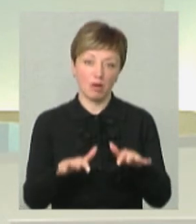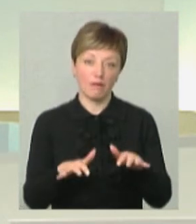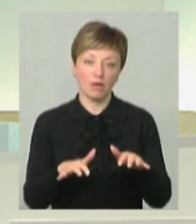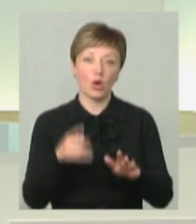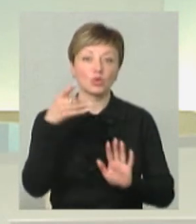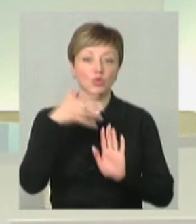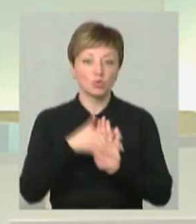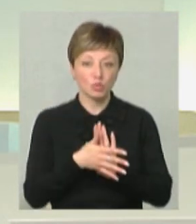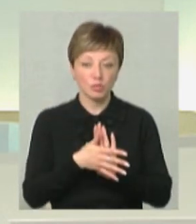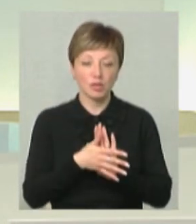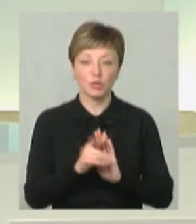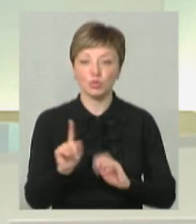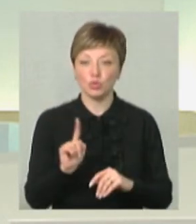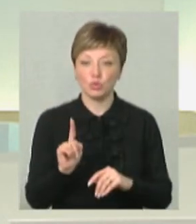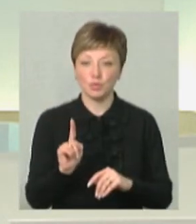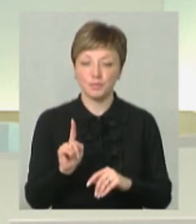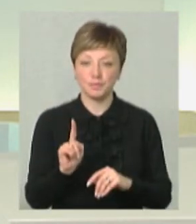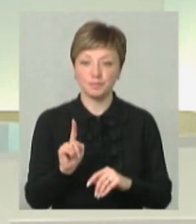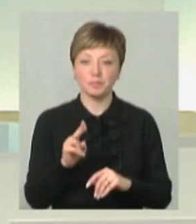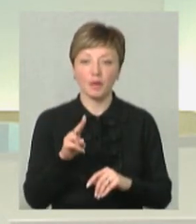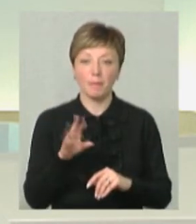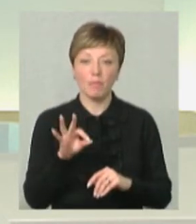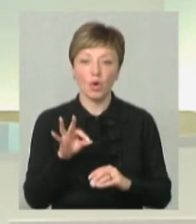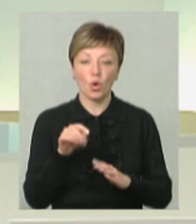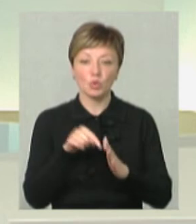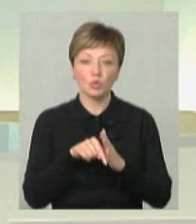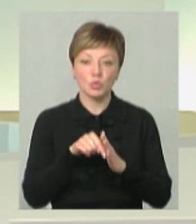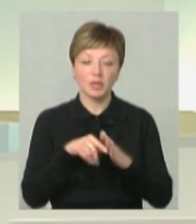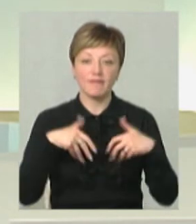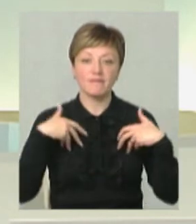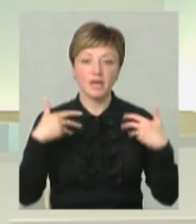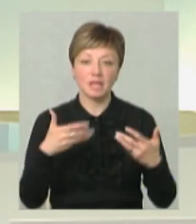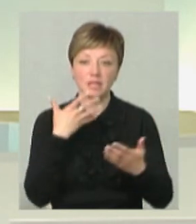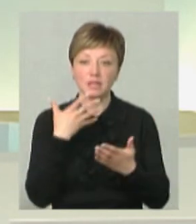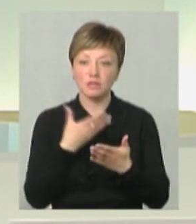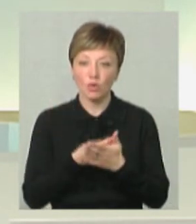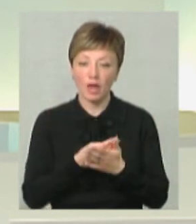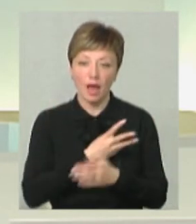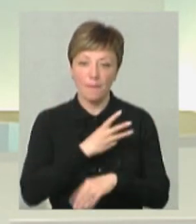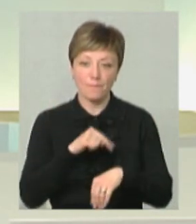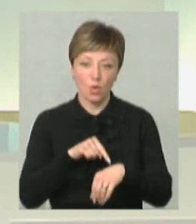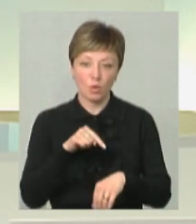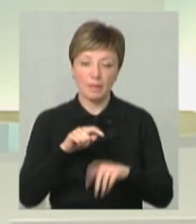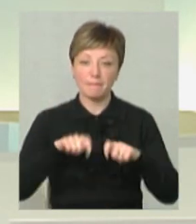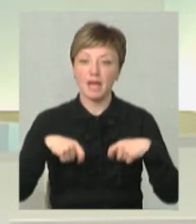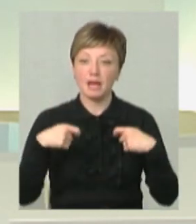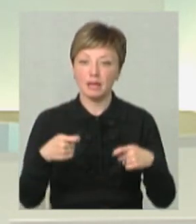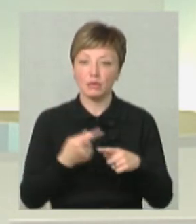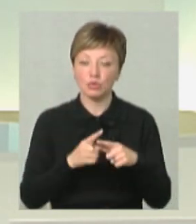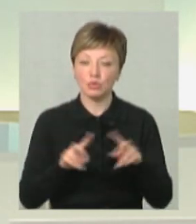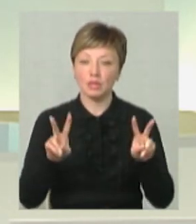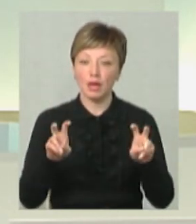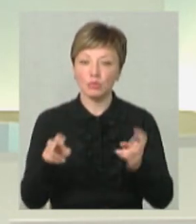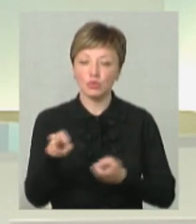Зрозуміло, що, по суті, виразивши свої емоції, передавши цю тему,